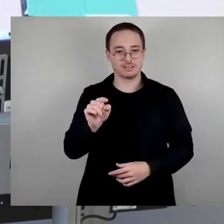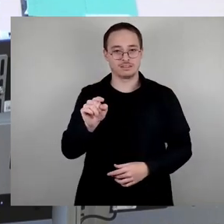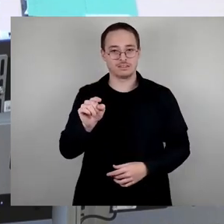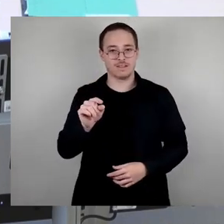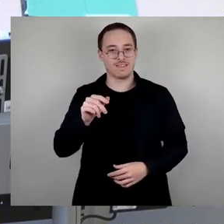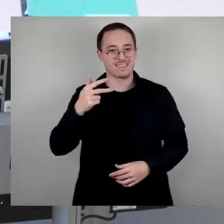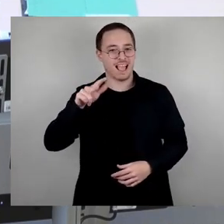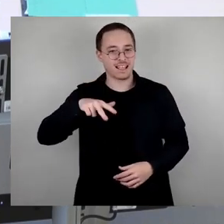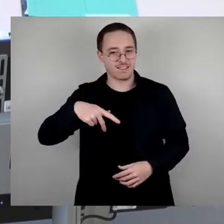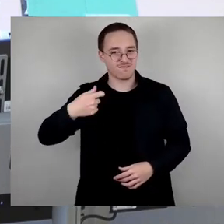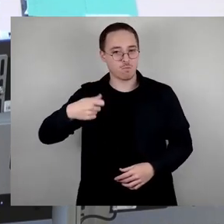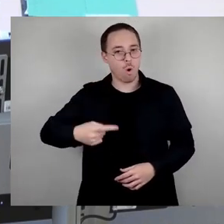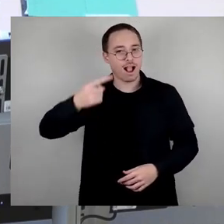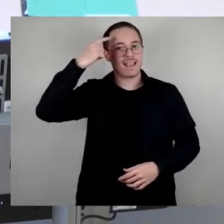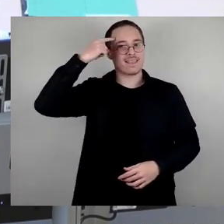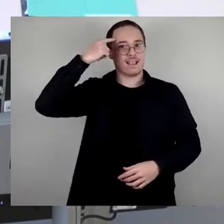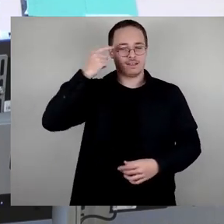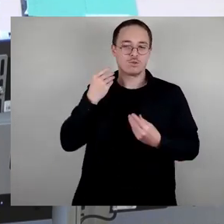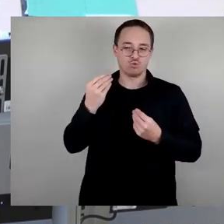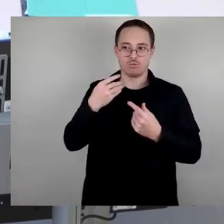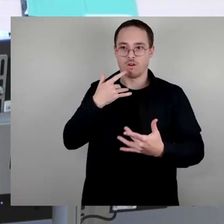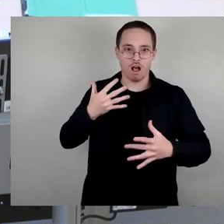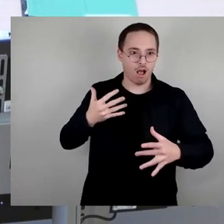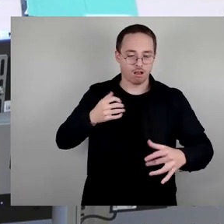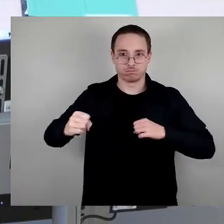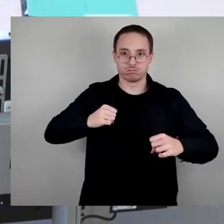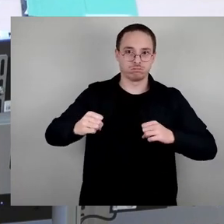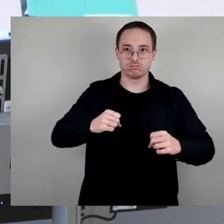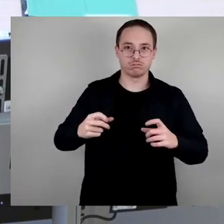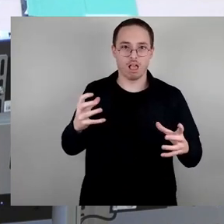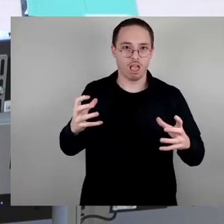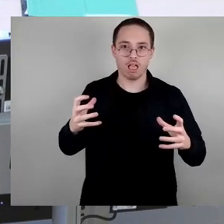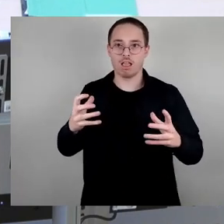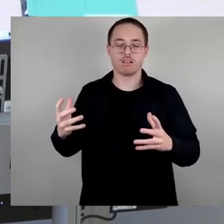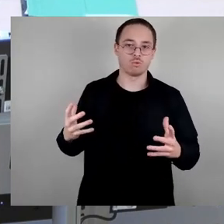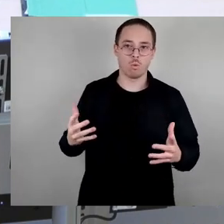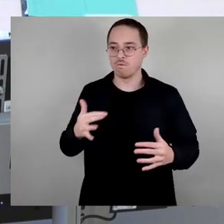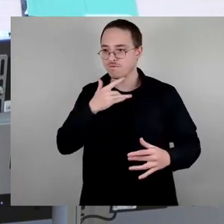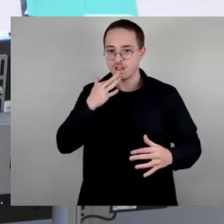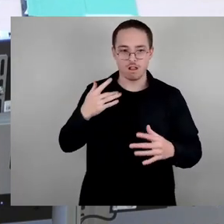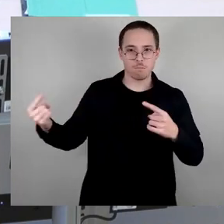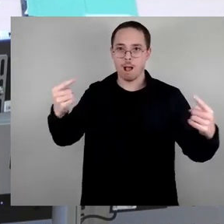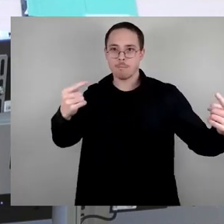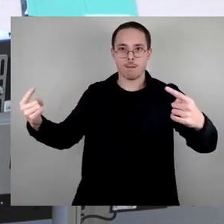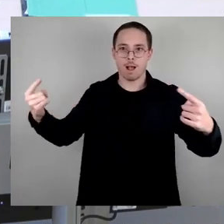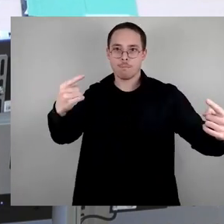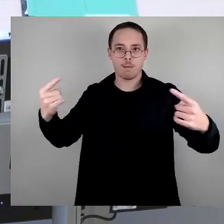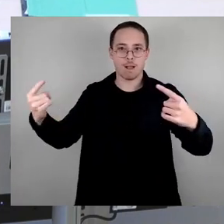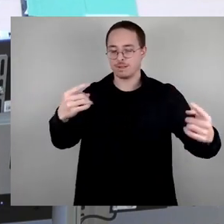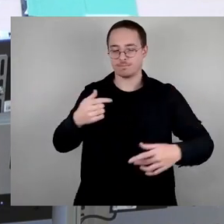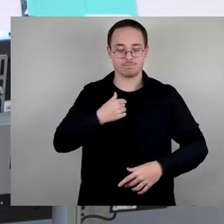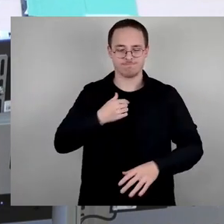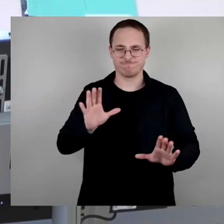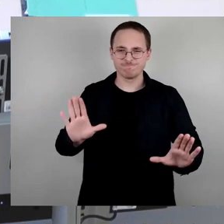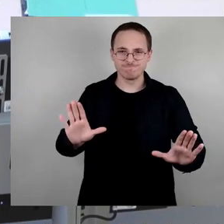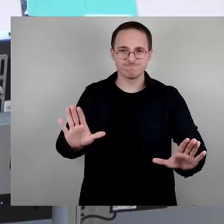Februars verbundenen Hektik von vielen Seiten etwas zu entgegnen. Ich selbst habe mit dem üblichen Gedenken zum